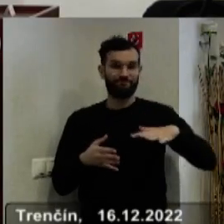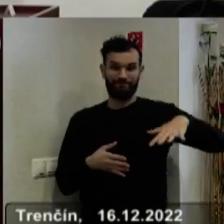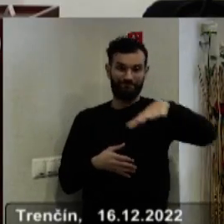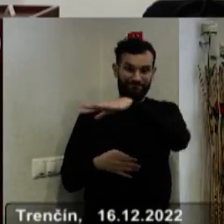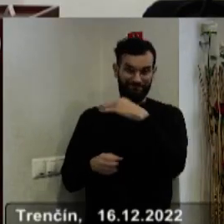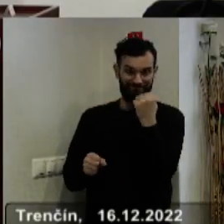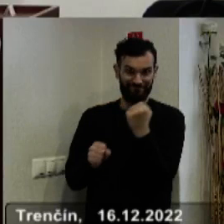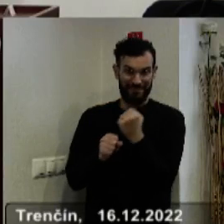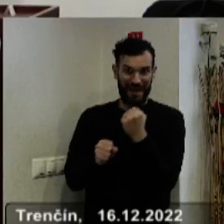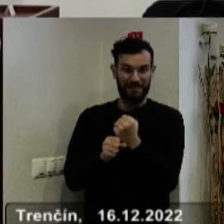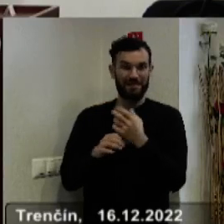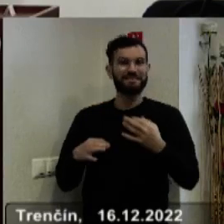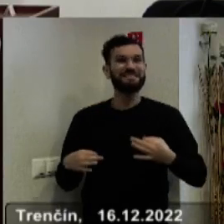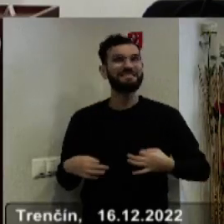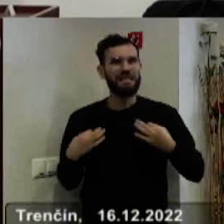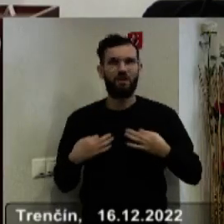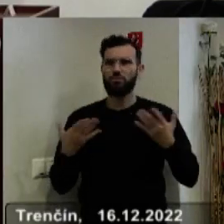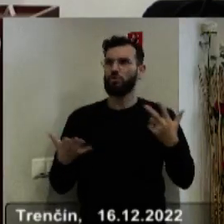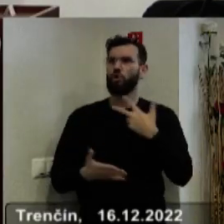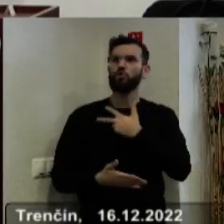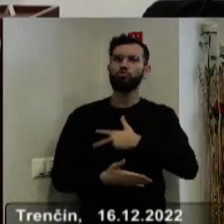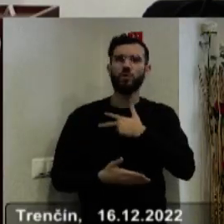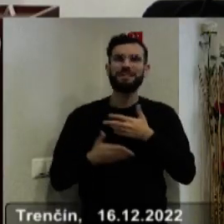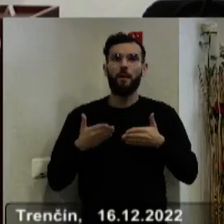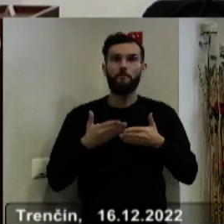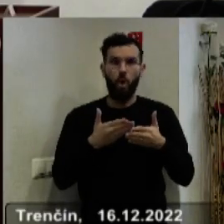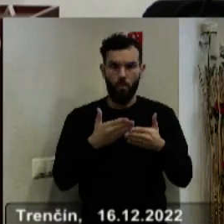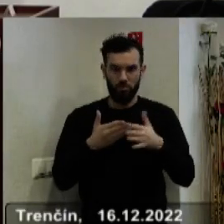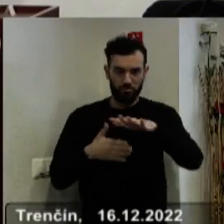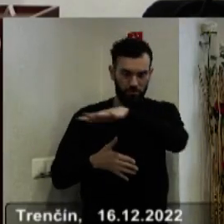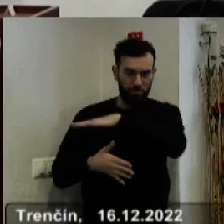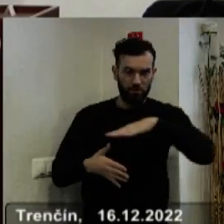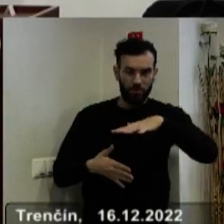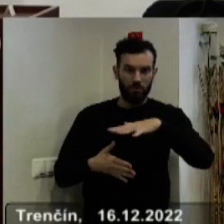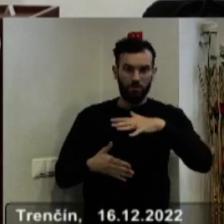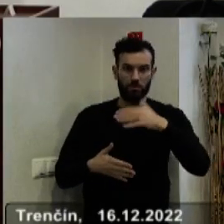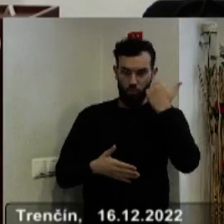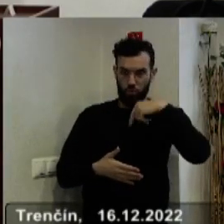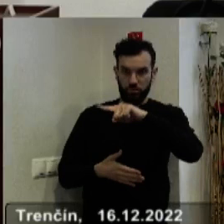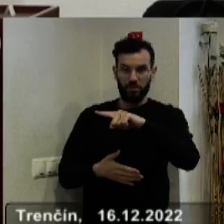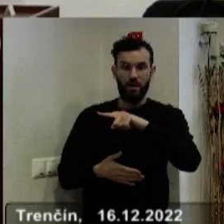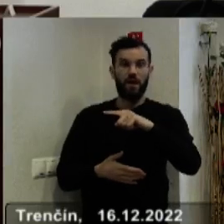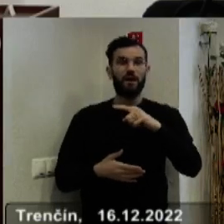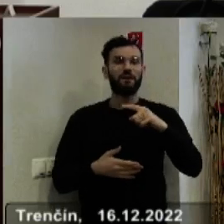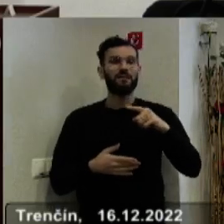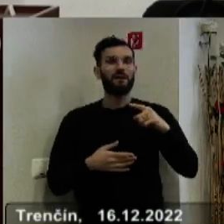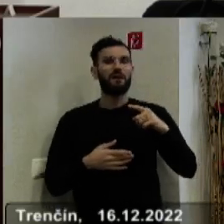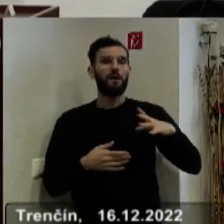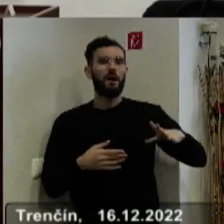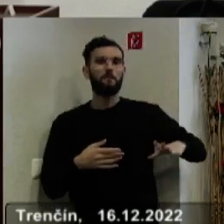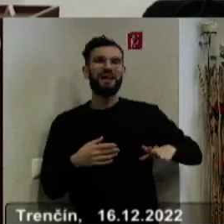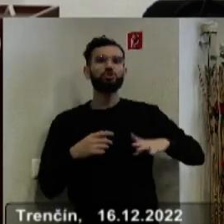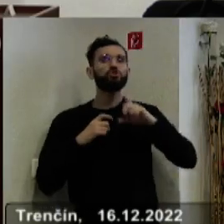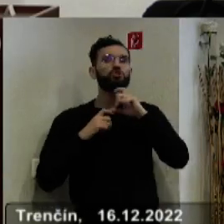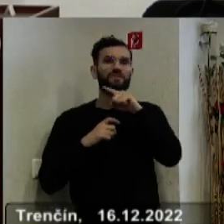toho zdravotníctva a sociálnej pomoci, celý ho teda vedie Elenka Štefiková. To sú obrovské